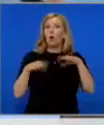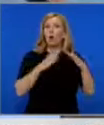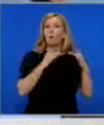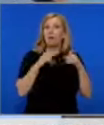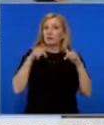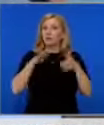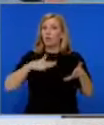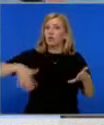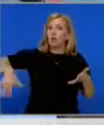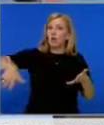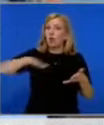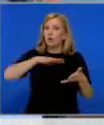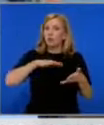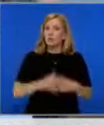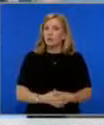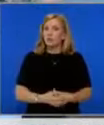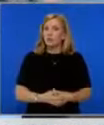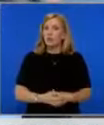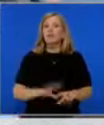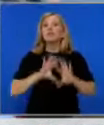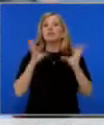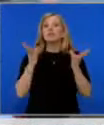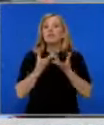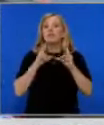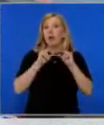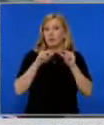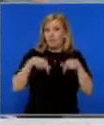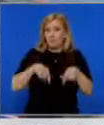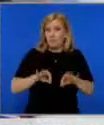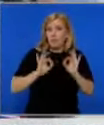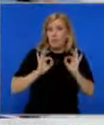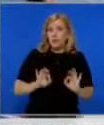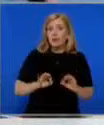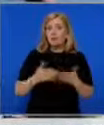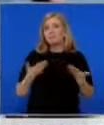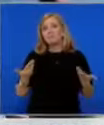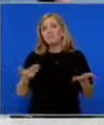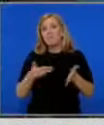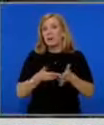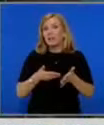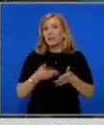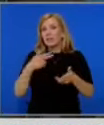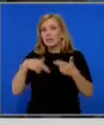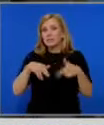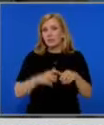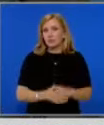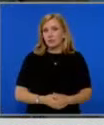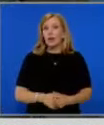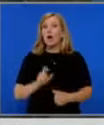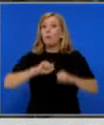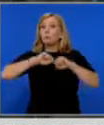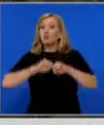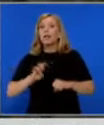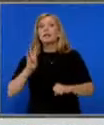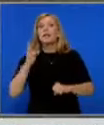този район. Всичко, което казвам в момента, би попречило на разследването. Във община Несебър